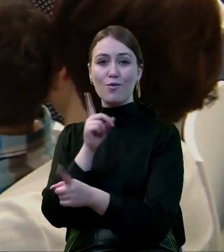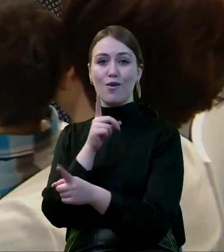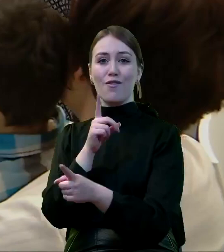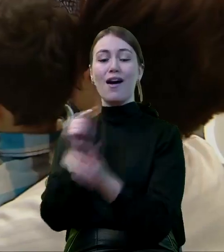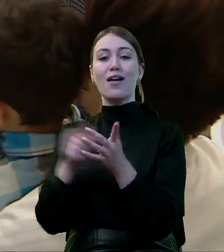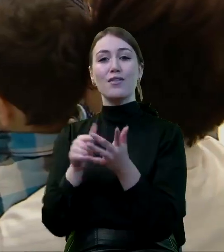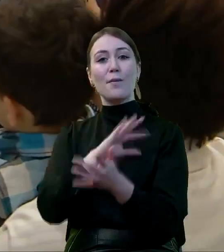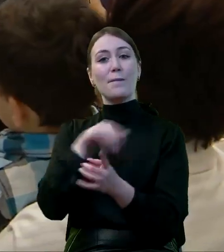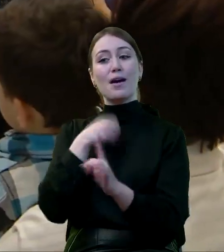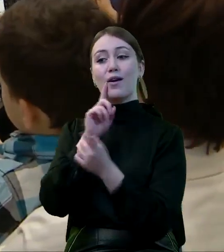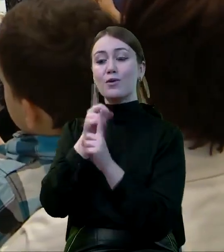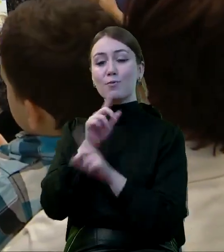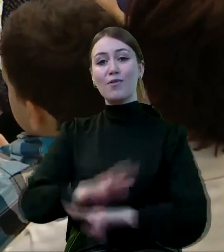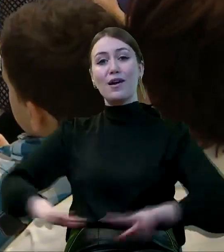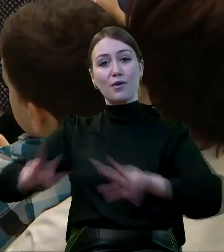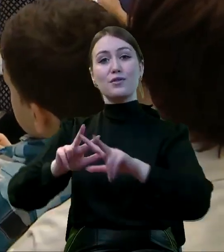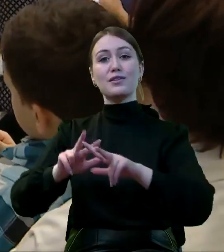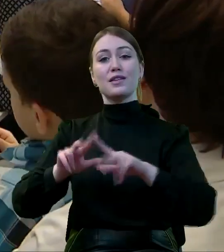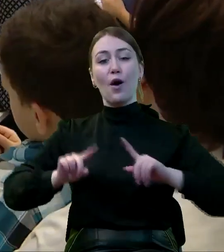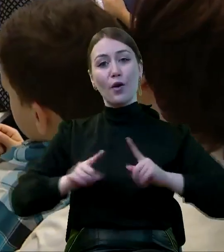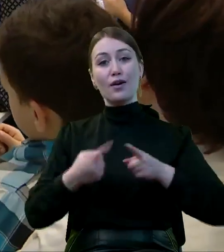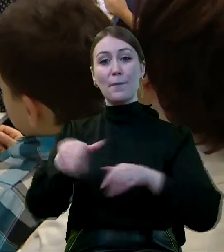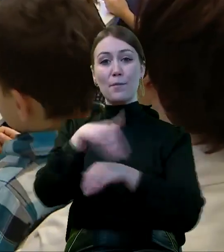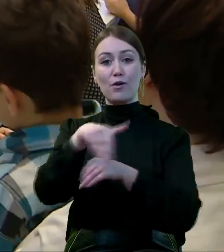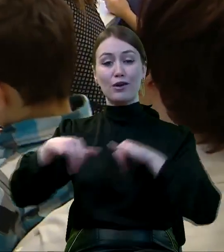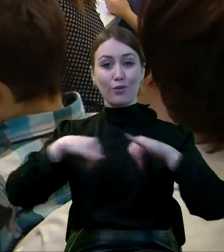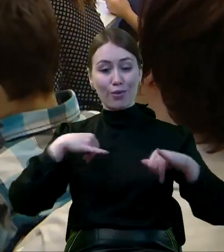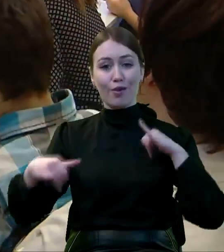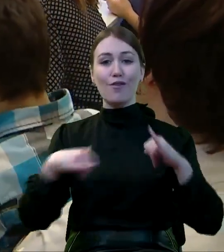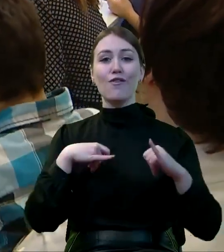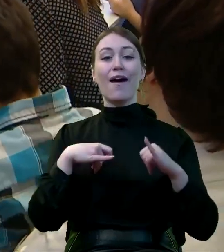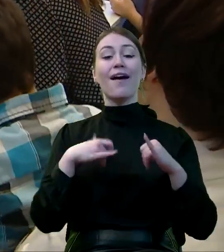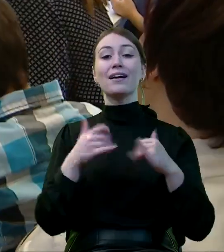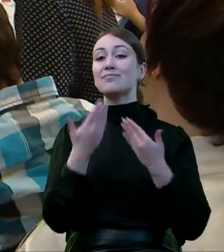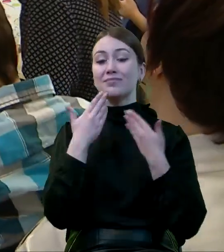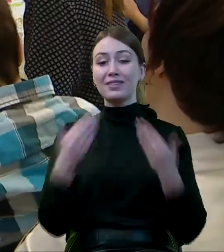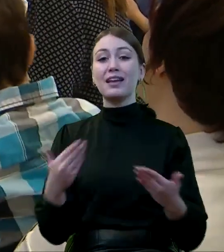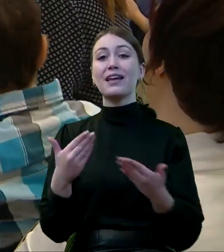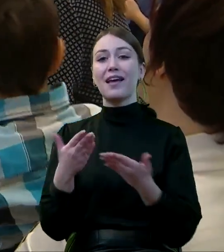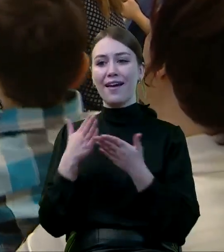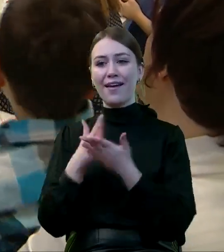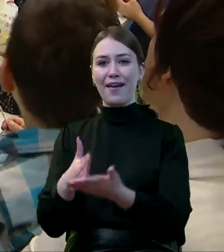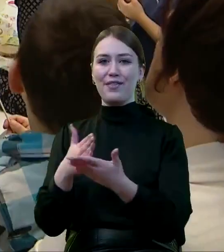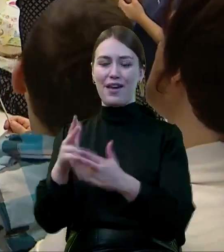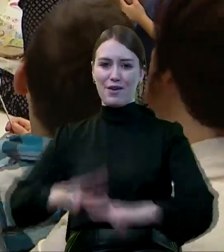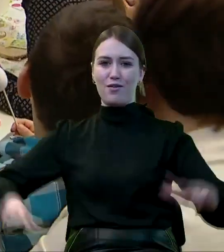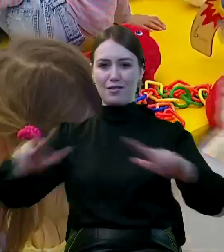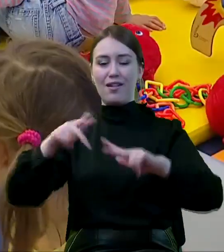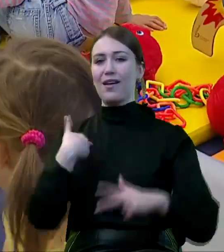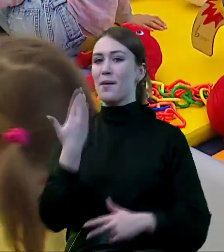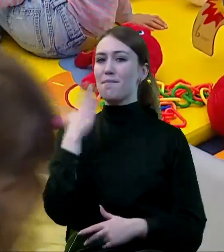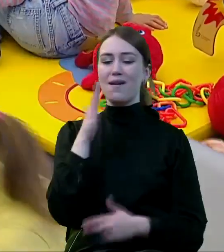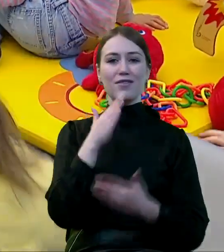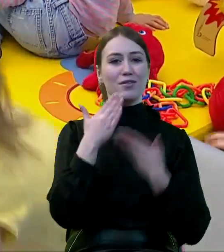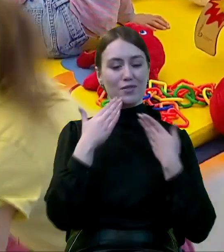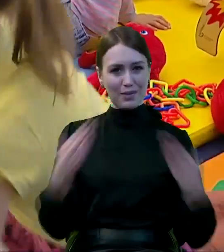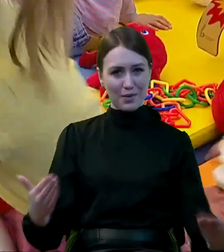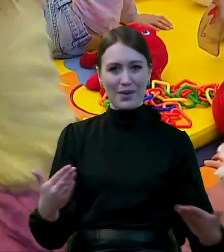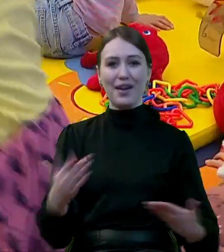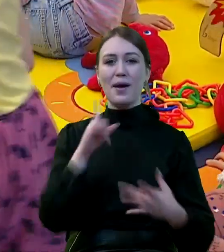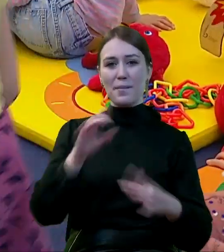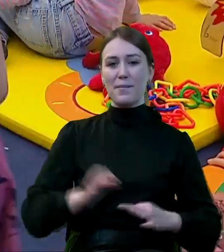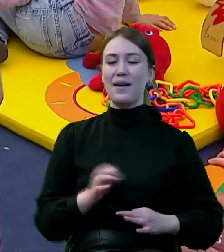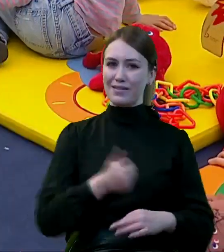prowadzimy z rodzinami, z organizacjami pozarządowymi poprzez Radę Rodziny. Za co dziękuję bardzo pani